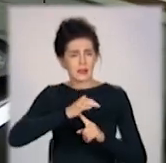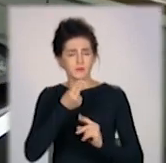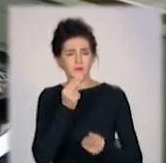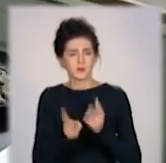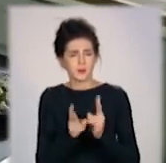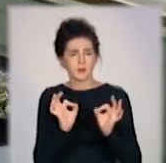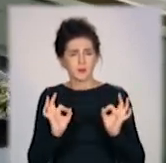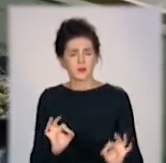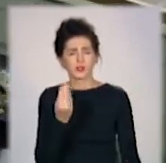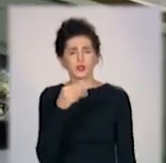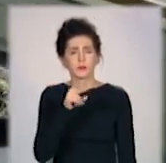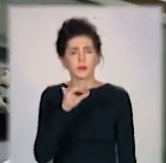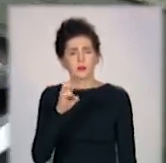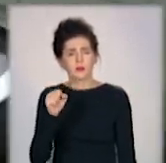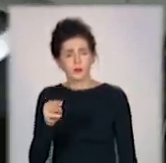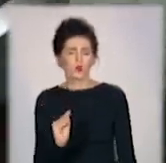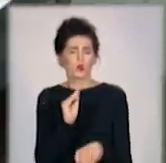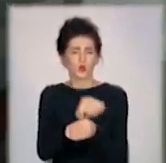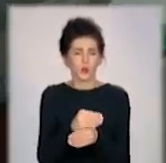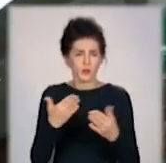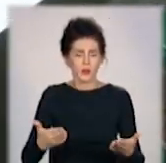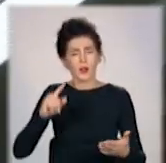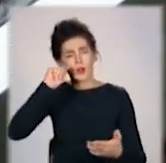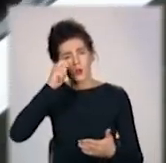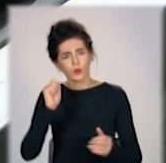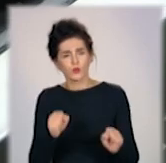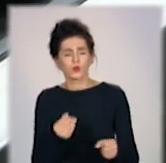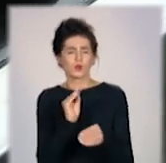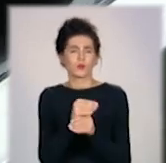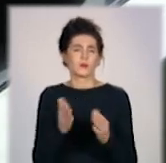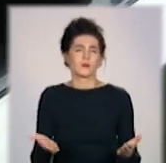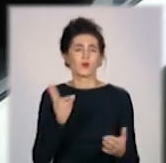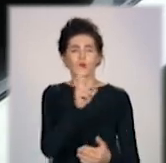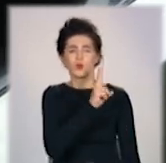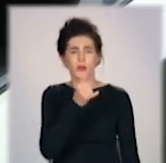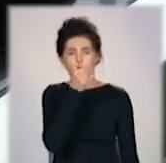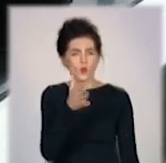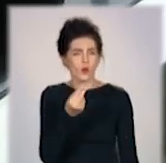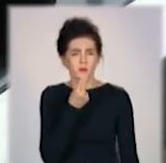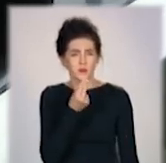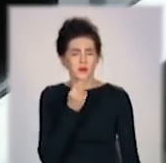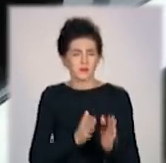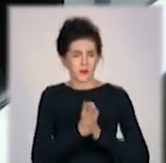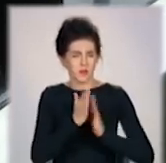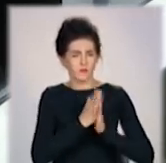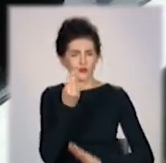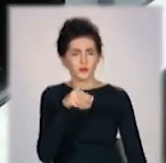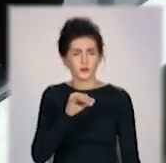Гриби, шпінат, по житті можна додати лук. Якщо хтось не любить шпінат, можна додати